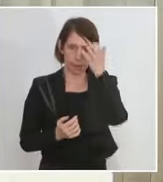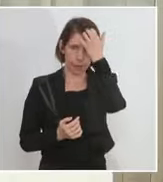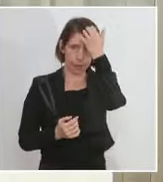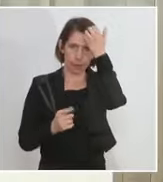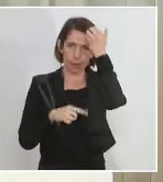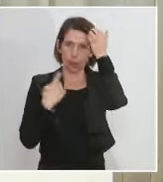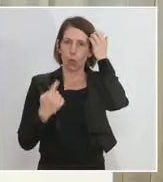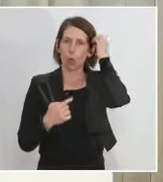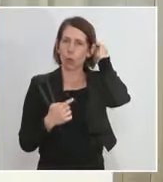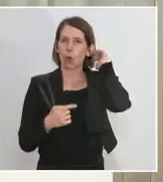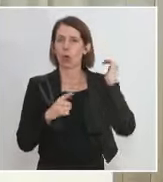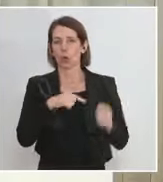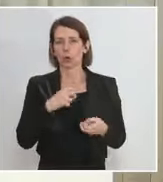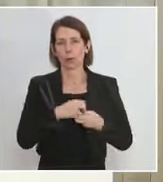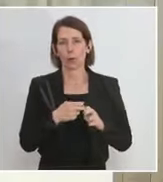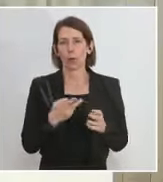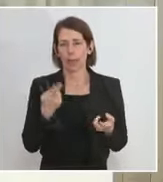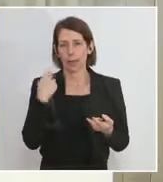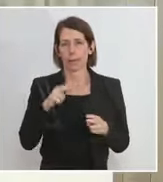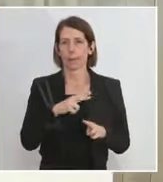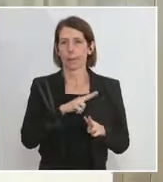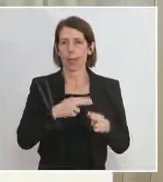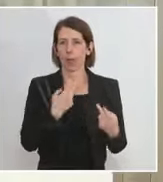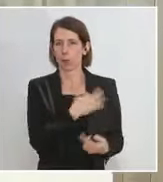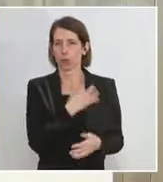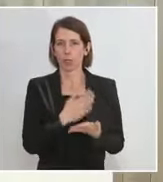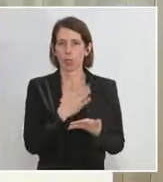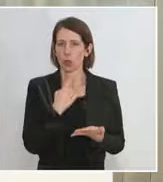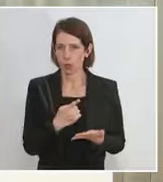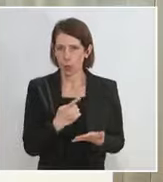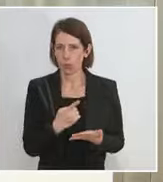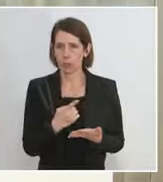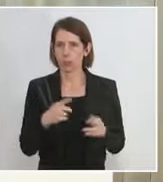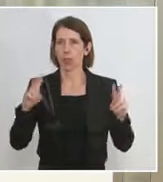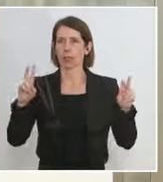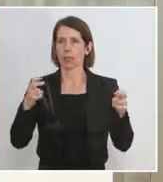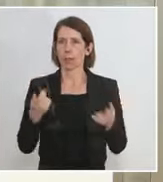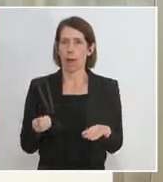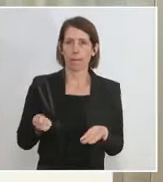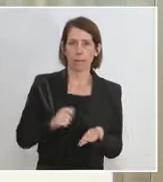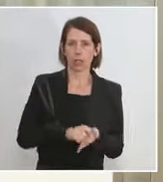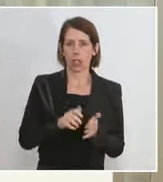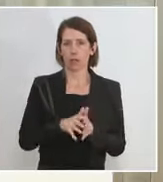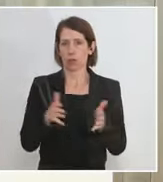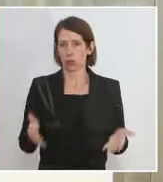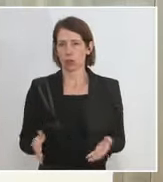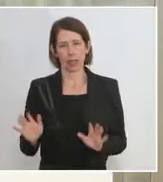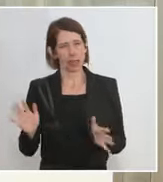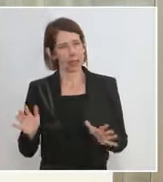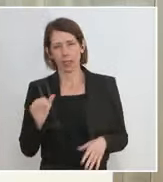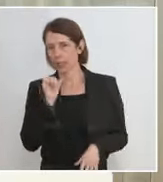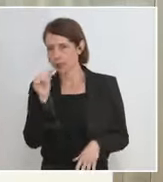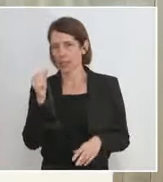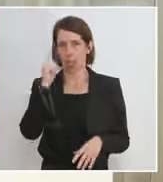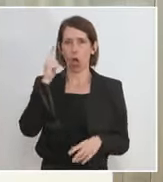unser Problem, Bundeskanzler hat es eh schon eingeflochten am Beginn, nicht das Thema der Beschaffungsmengen ist. Das ist nicht unser